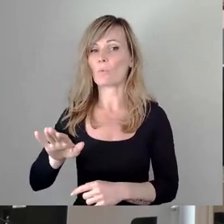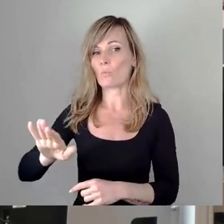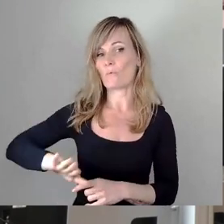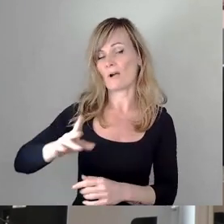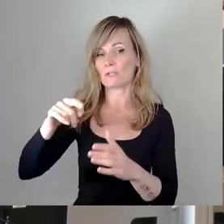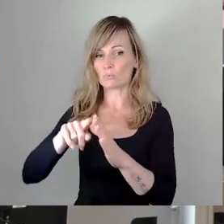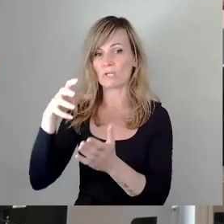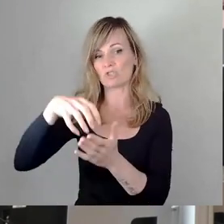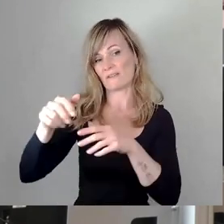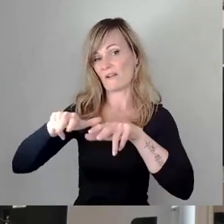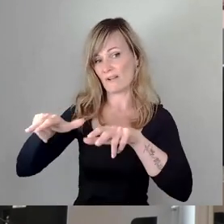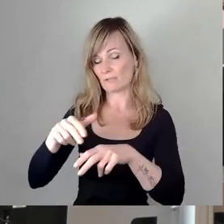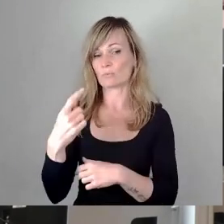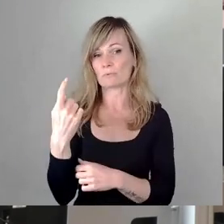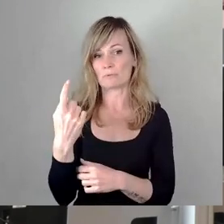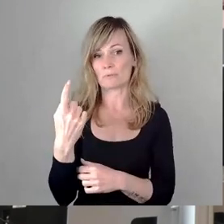wurde durch die Stadtverwaltung